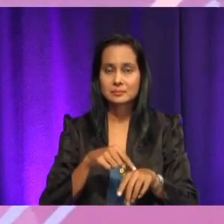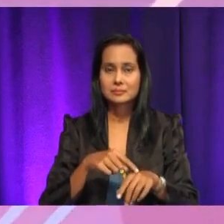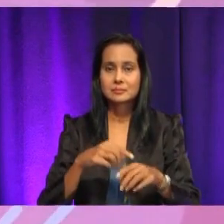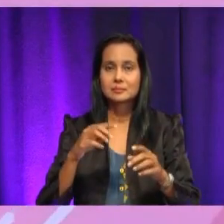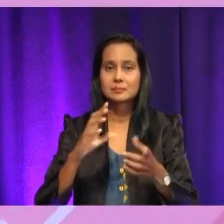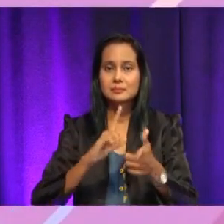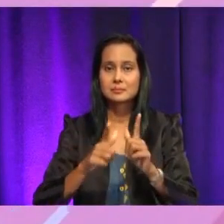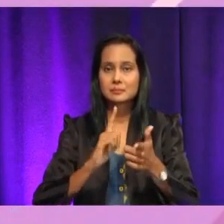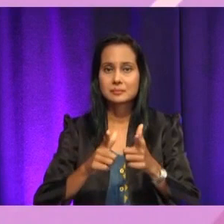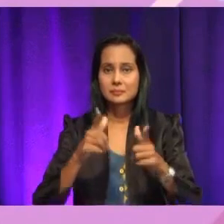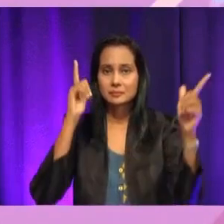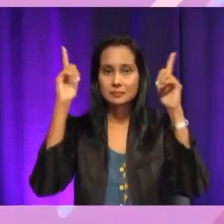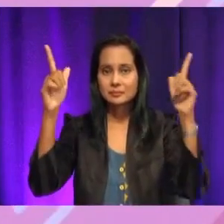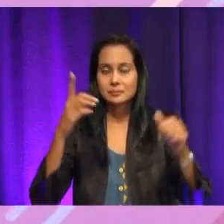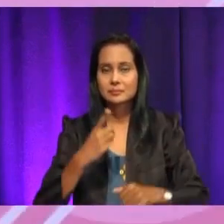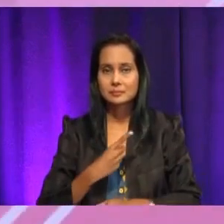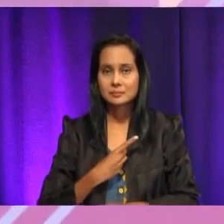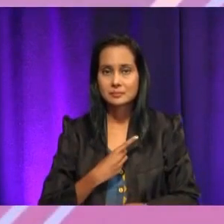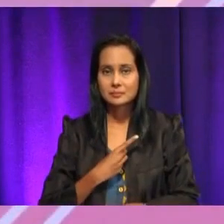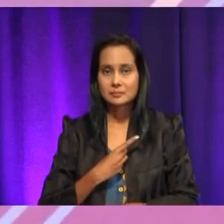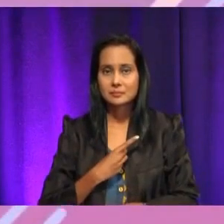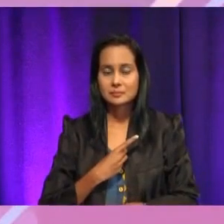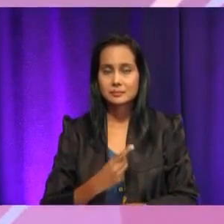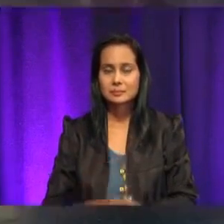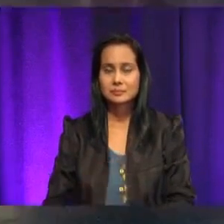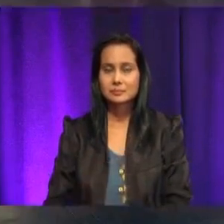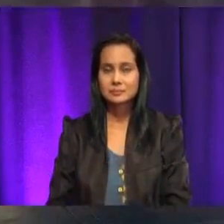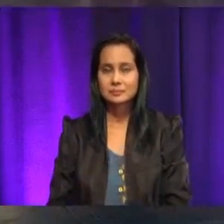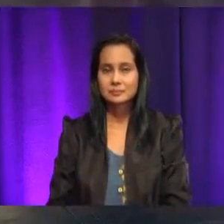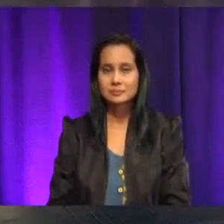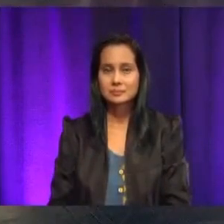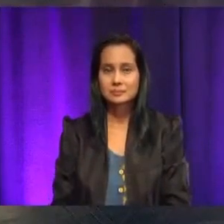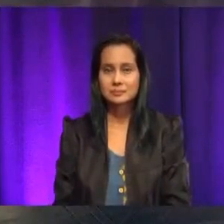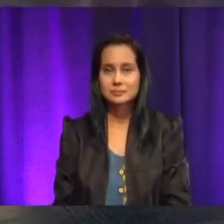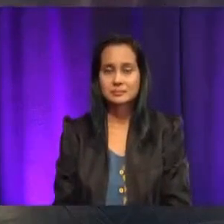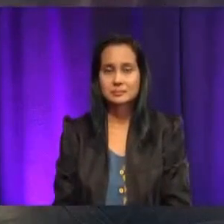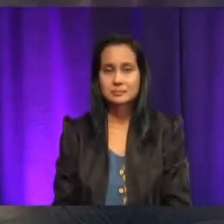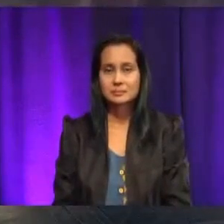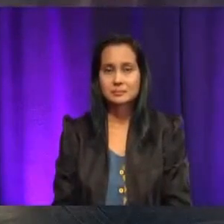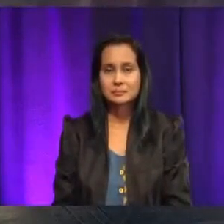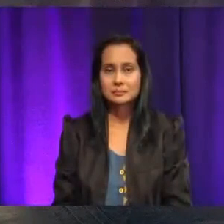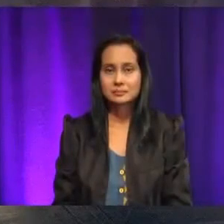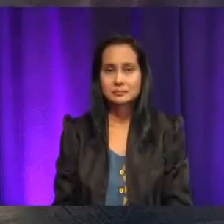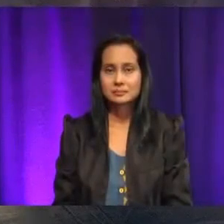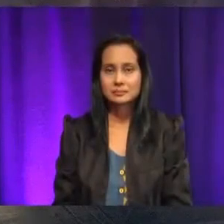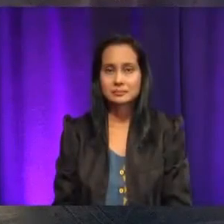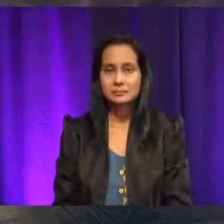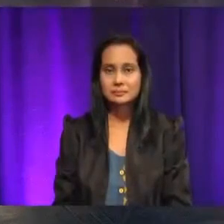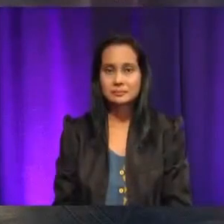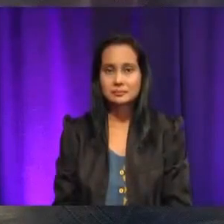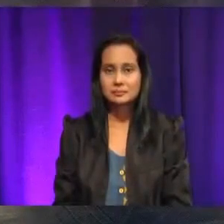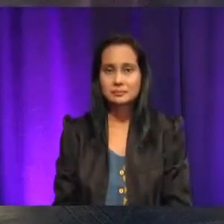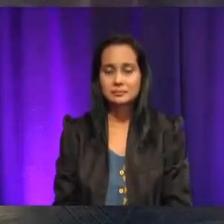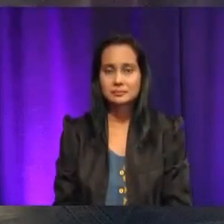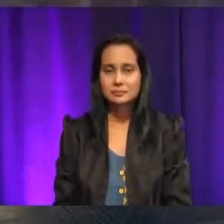Ya, jawapan yang tepat. Jadi, Kak Ria bantu Cikgu bagi bintang. Cikgu nak bagi token enam bintang untuk Izara.